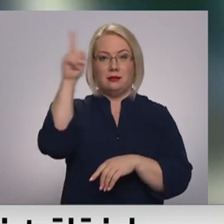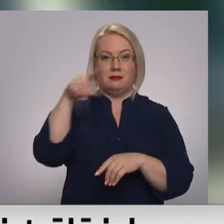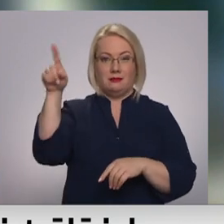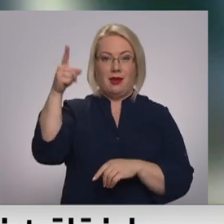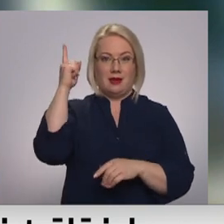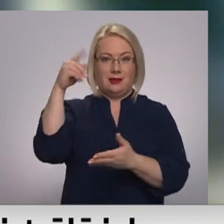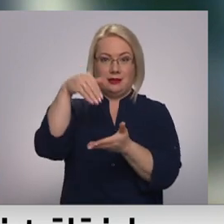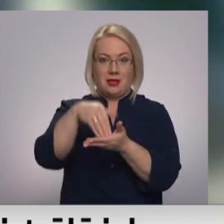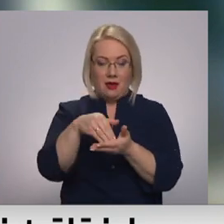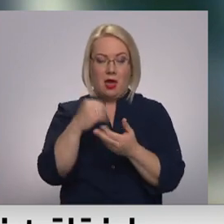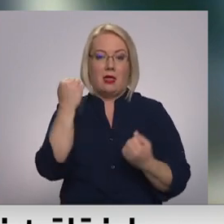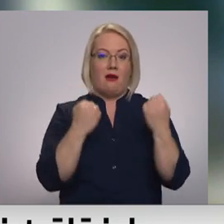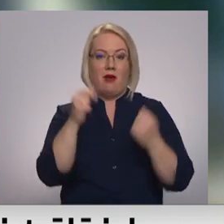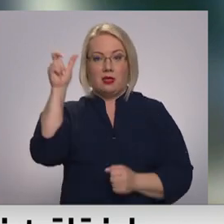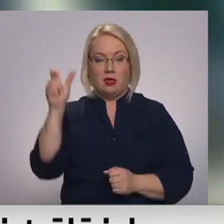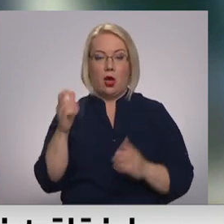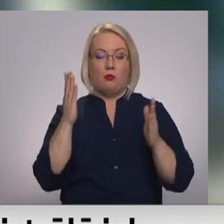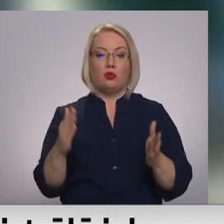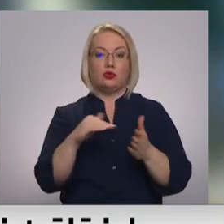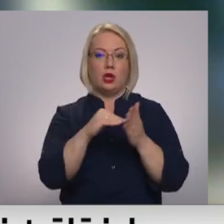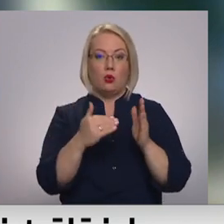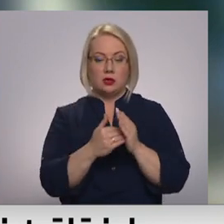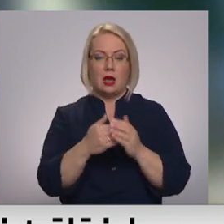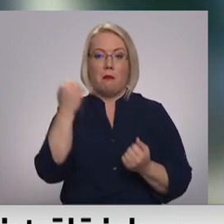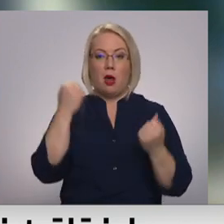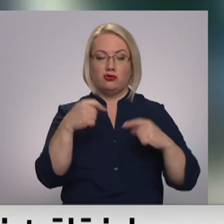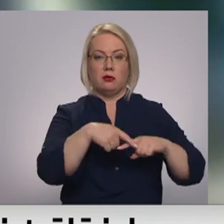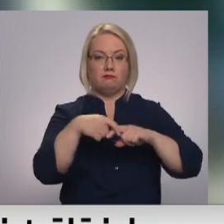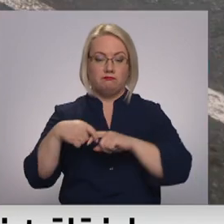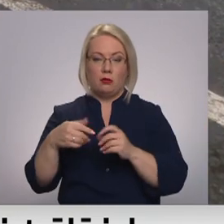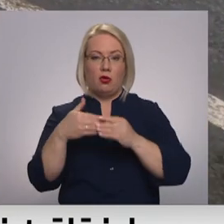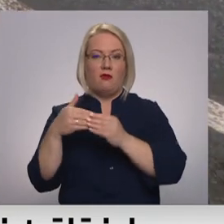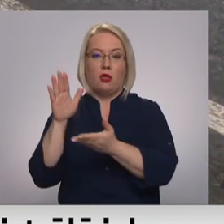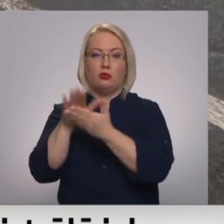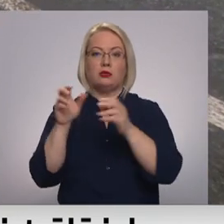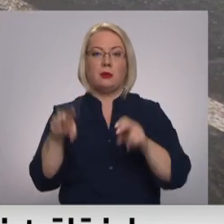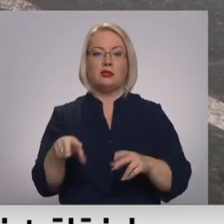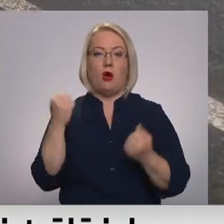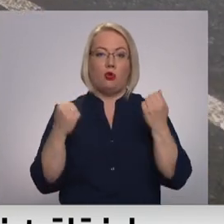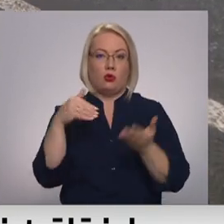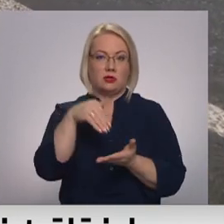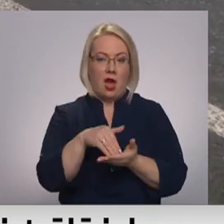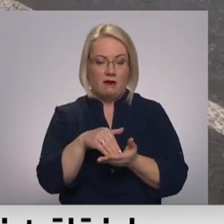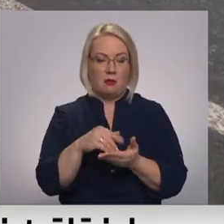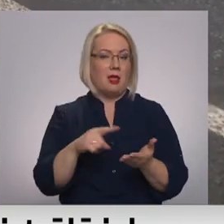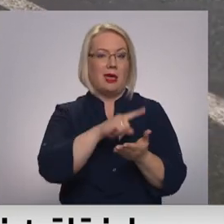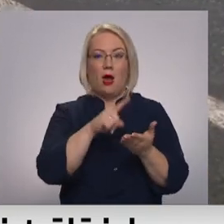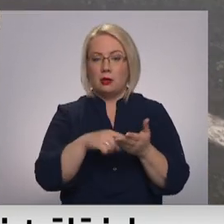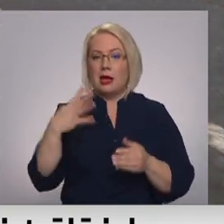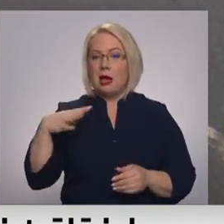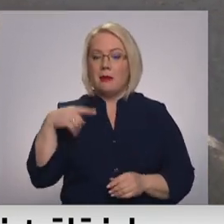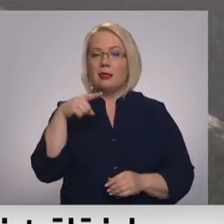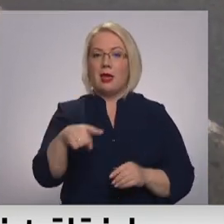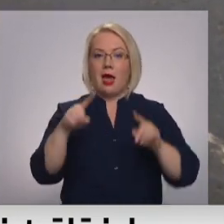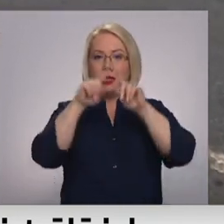tad vadītājs aizkārsies ar situāciju, ka automašīnu tiek evokāciju to speciālo stāvvētu. Uz jautājumu, kāpēc šādas zīmes vēl